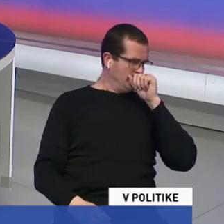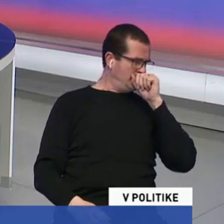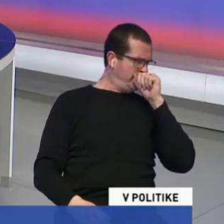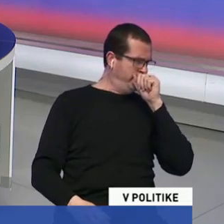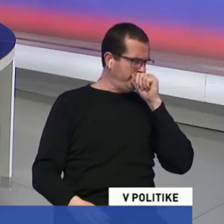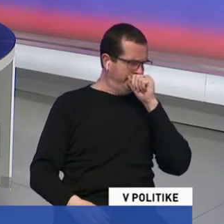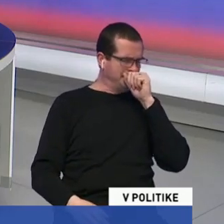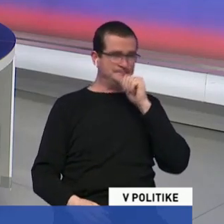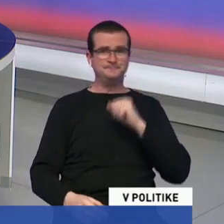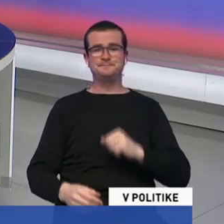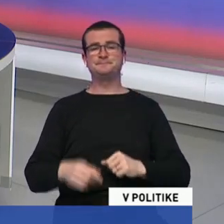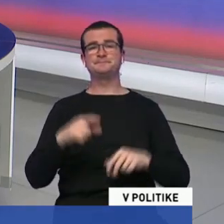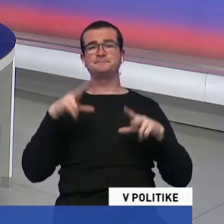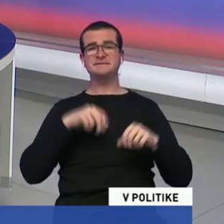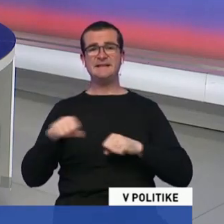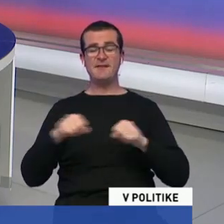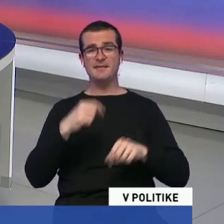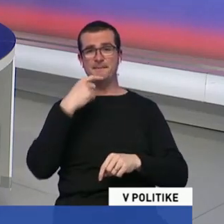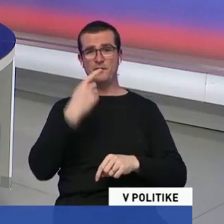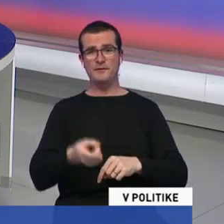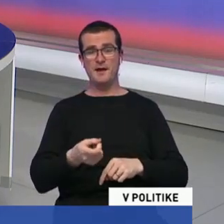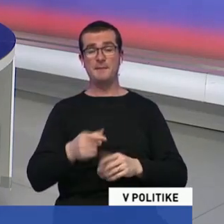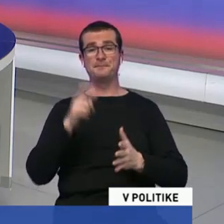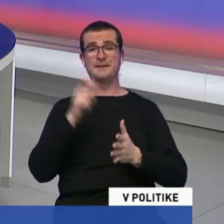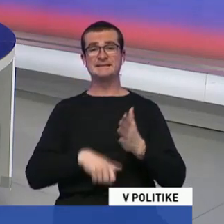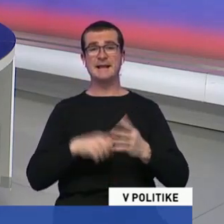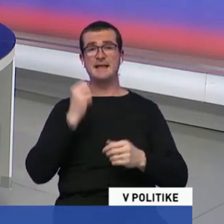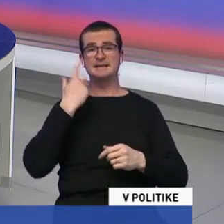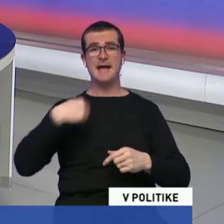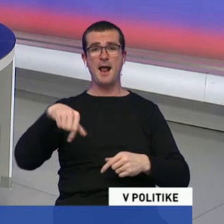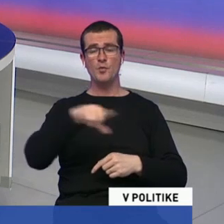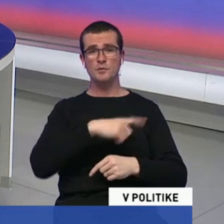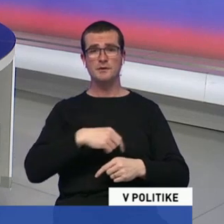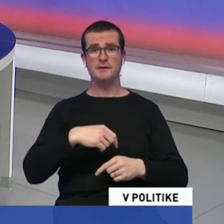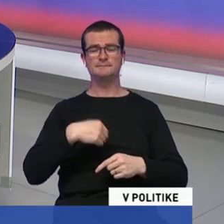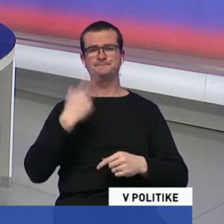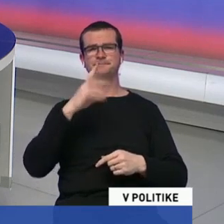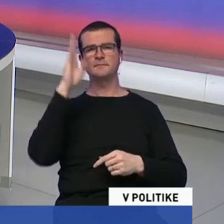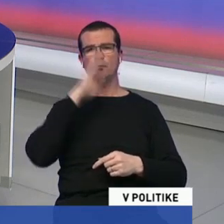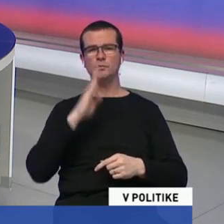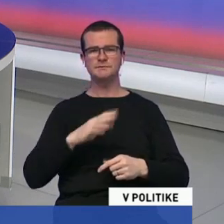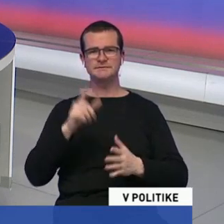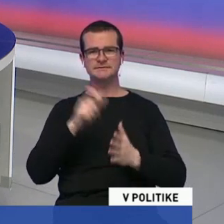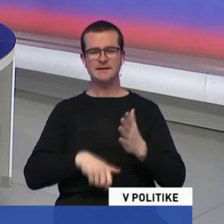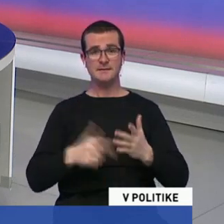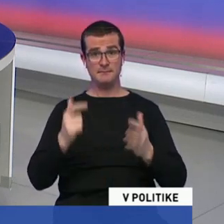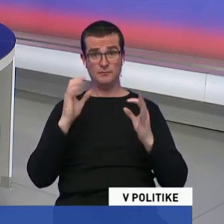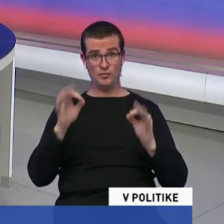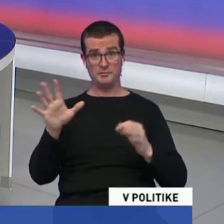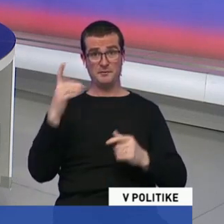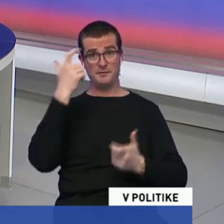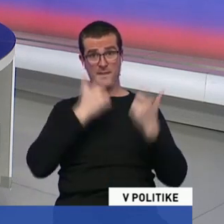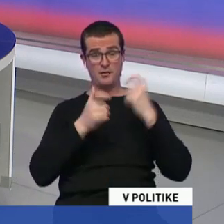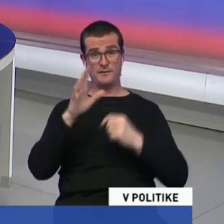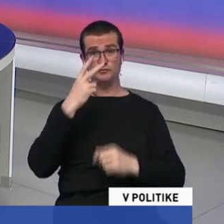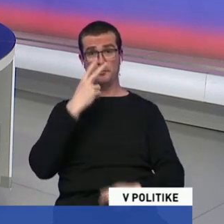Dokonca premiér tento týždeň povedal dosť silný výraz, že teda strany za ľudí a SH sú populistické strany. Korektní jeho názor,